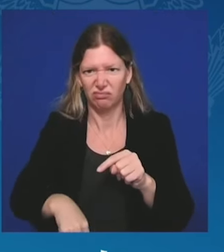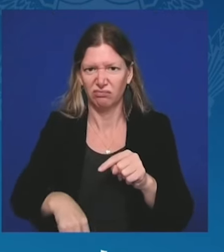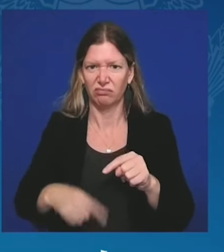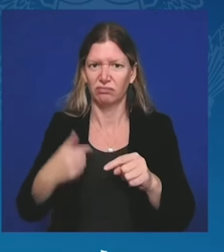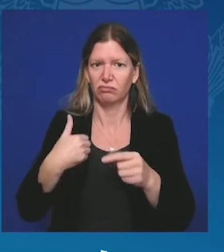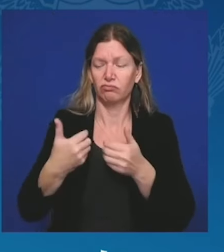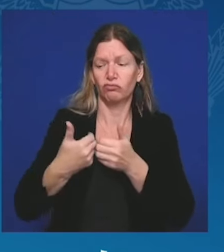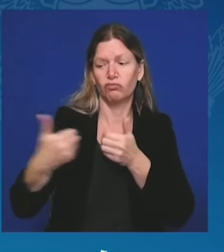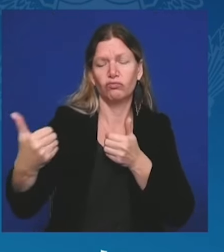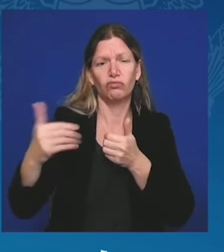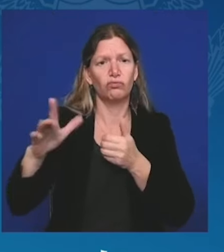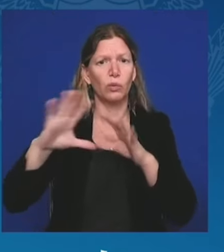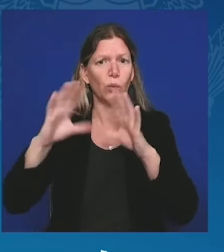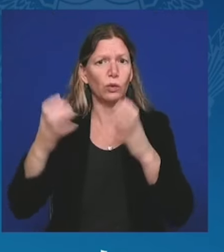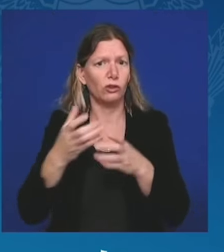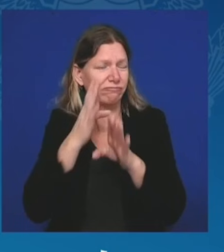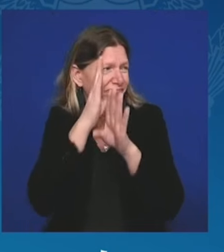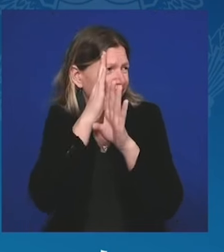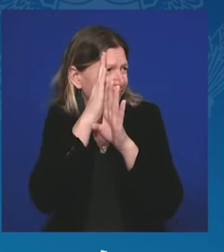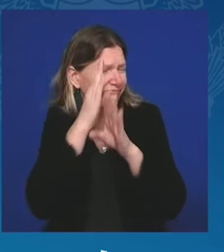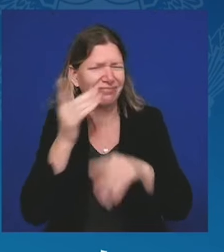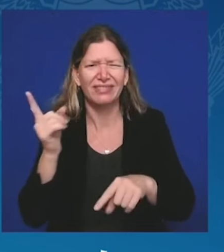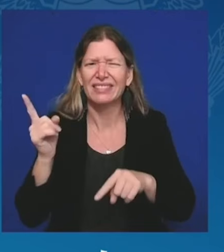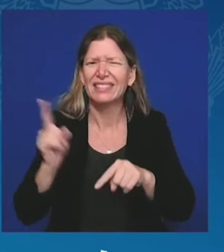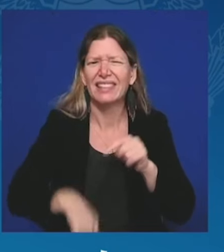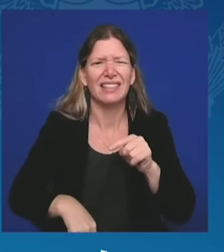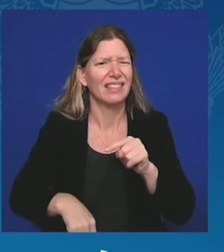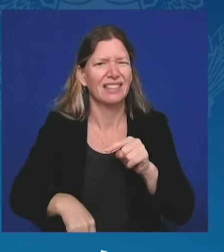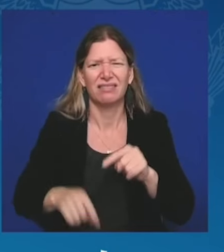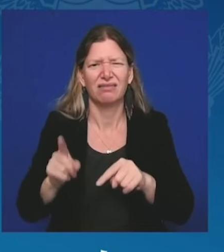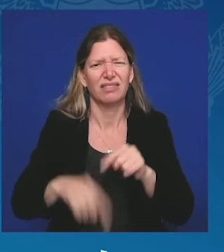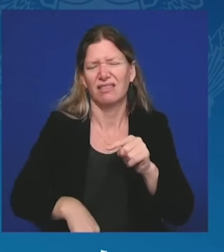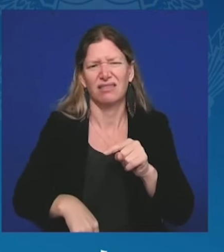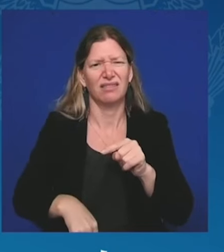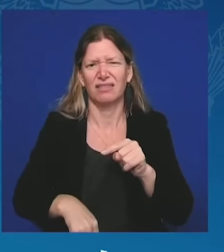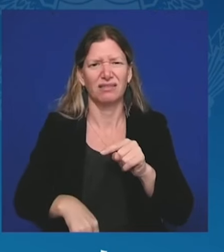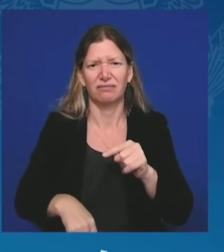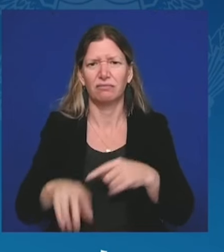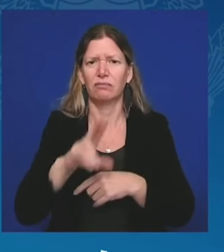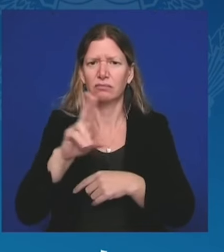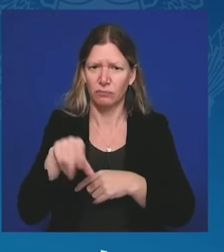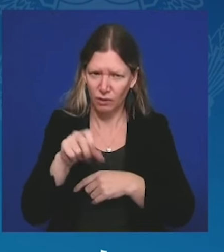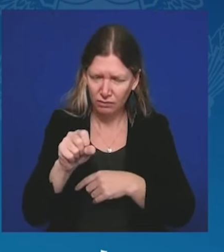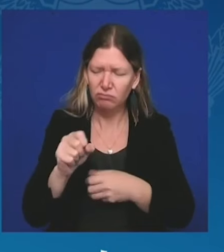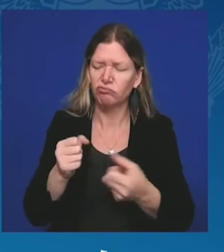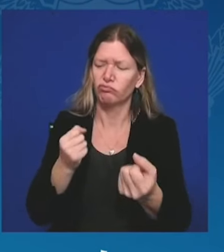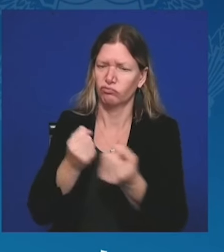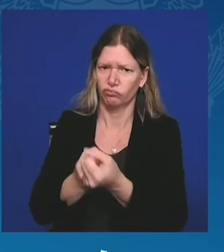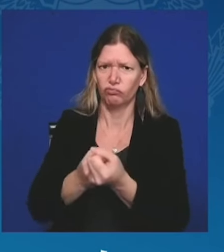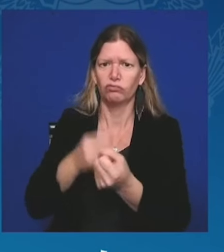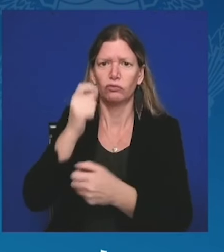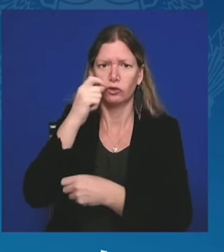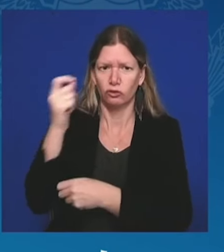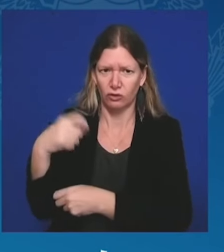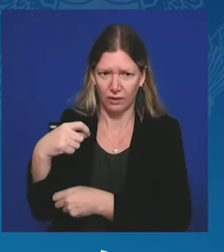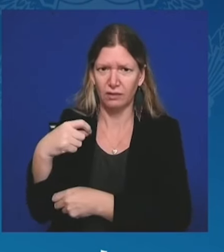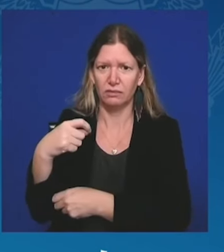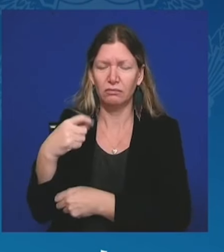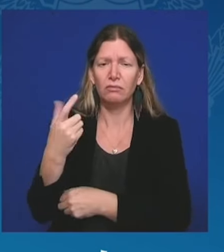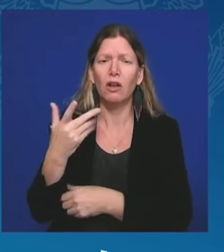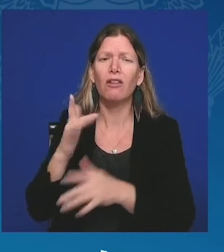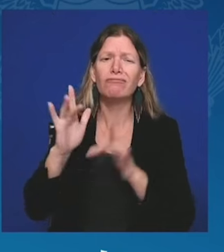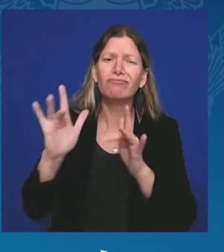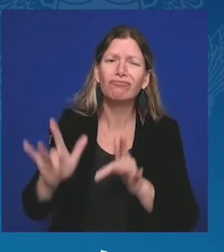Dlatego Stany Zjednoczone wspierają Ukrainę nie z powodu filantropii, ale dlatego, że jest to w naszym strategicznym